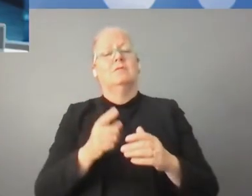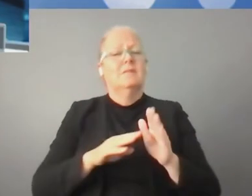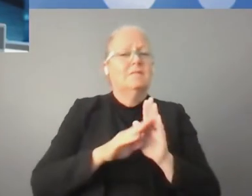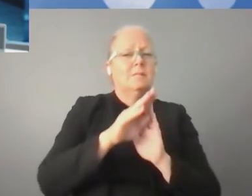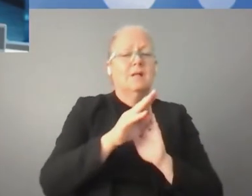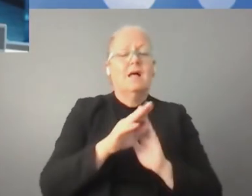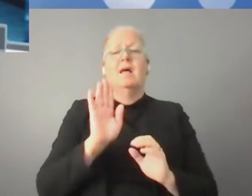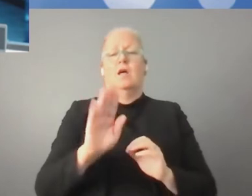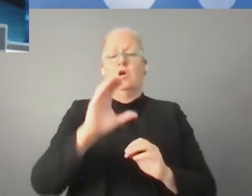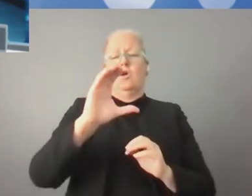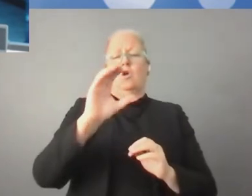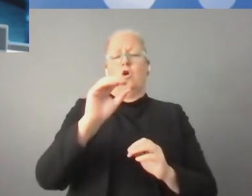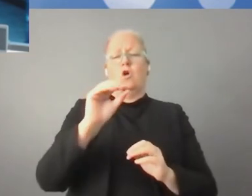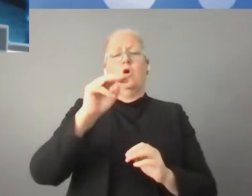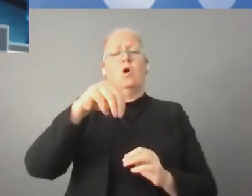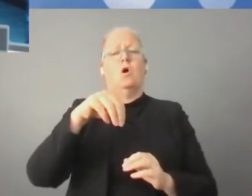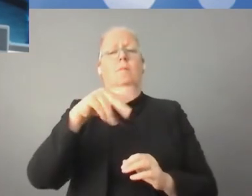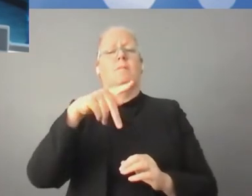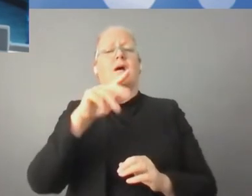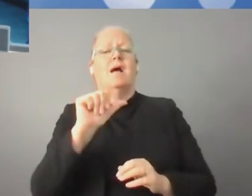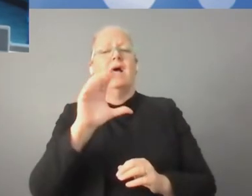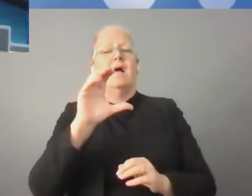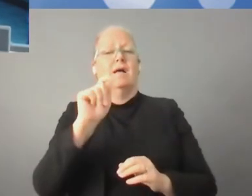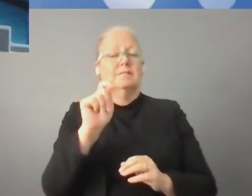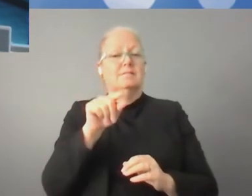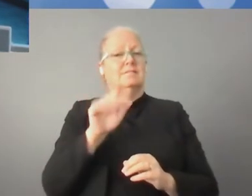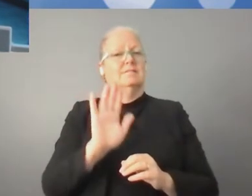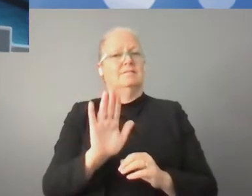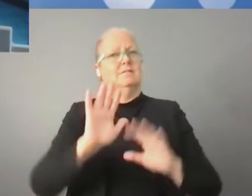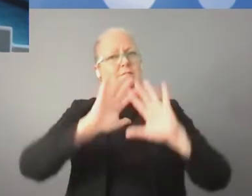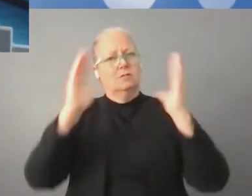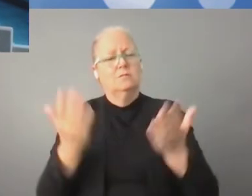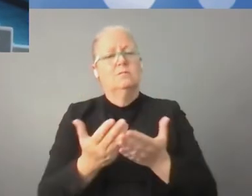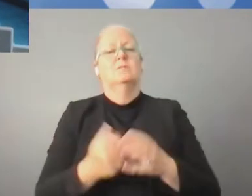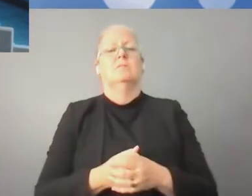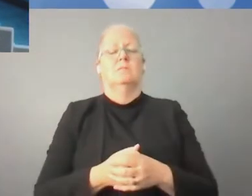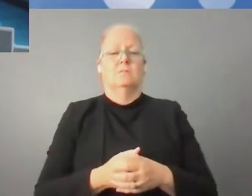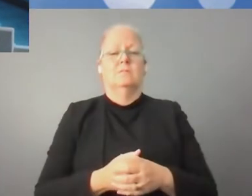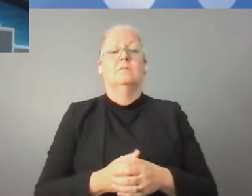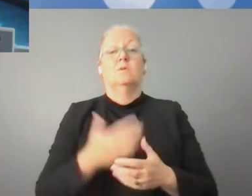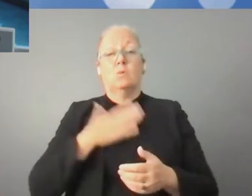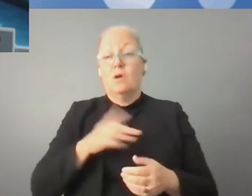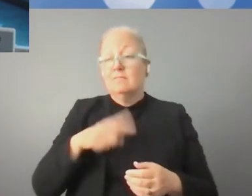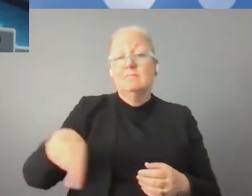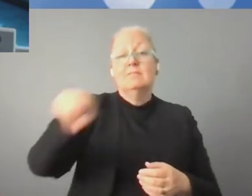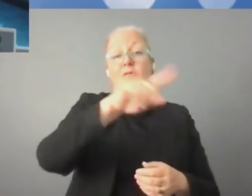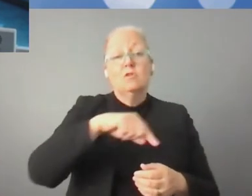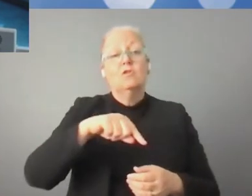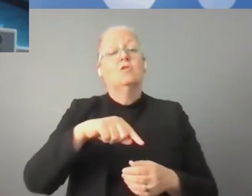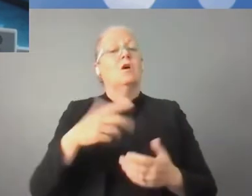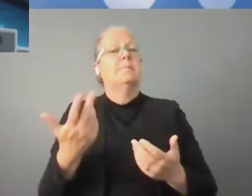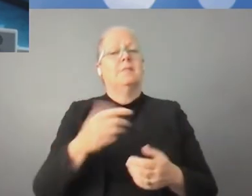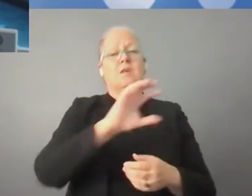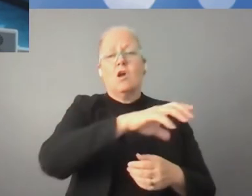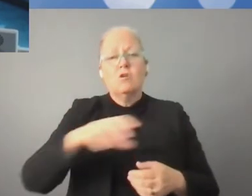generalnego ONZ w zakresie stworzenia globalnego porozumienia cyfrowego. Rosja jest otwarta na